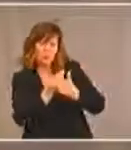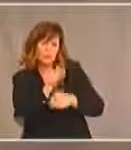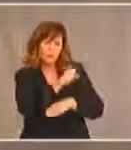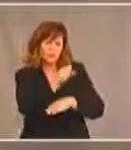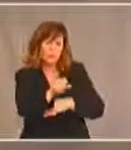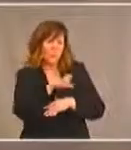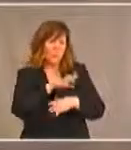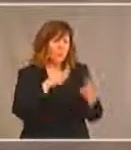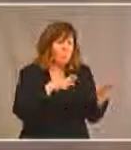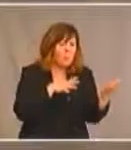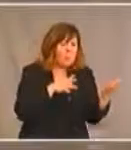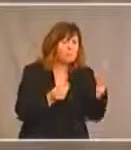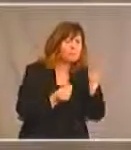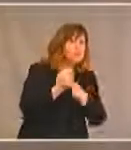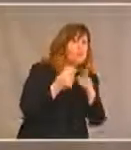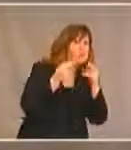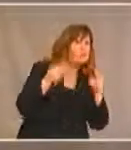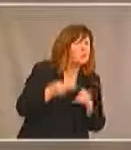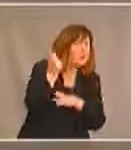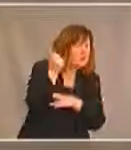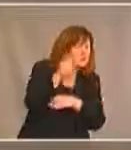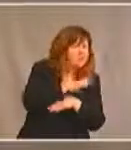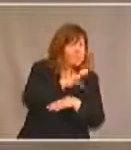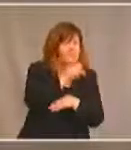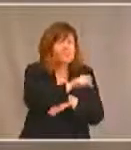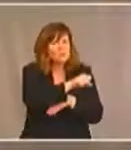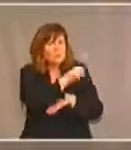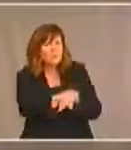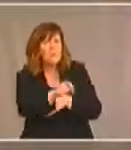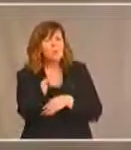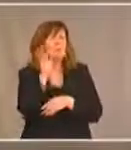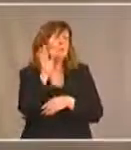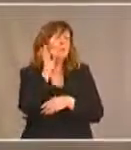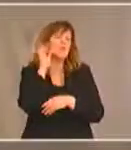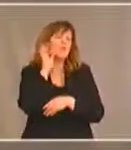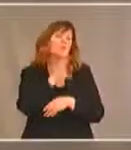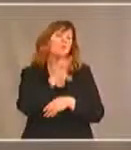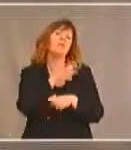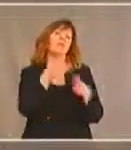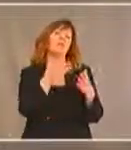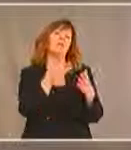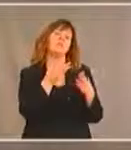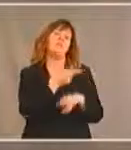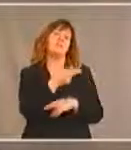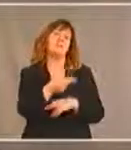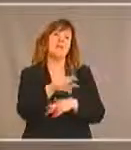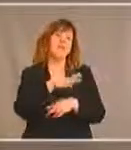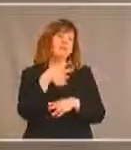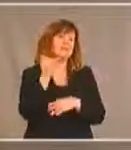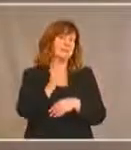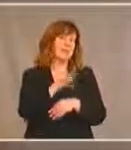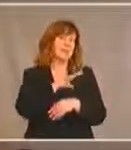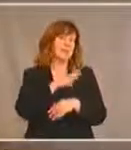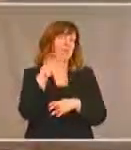Recevons-nous de nouveaux budgets pour les autochtones ayant un handicap et comment ces budgets seront-ils répartis